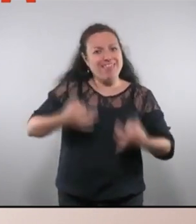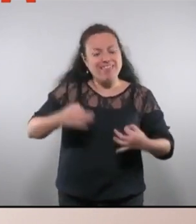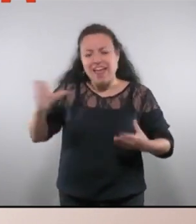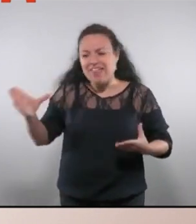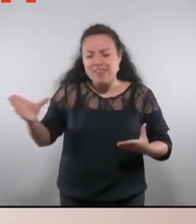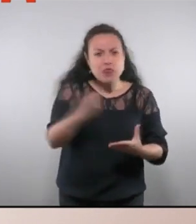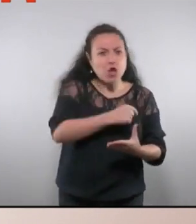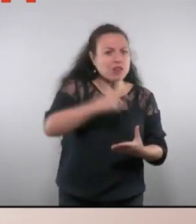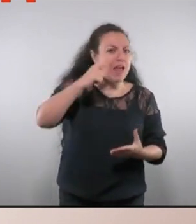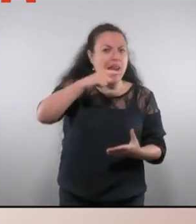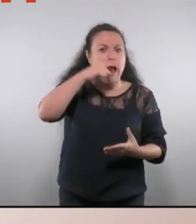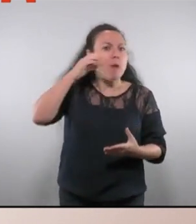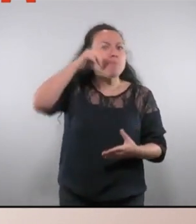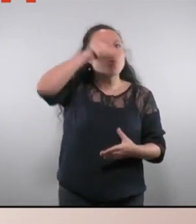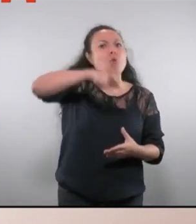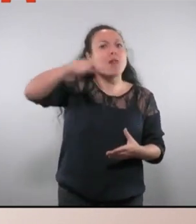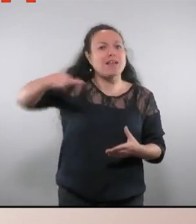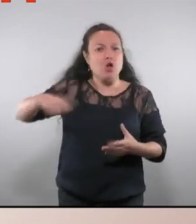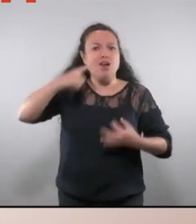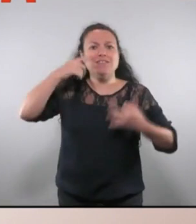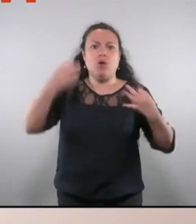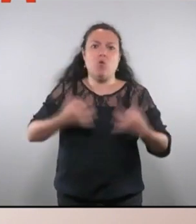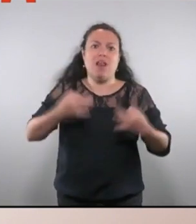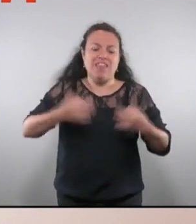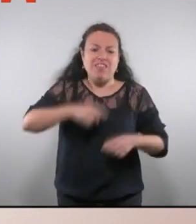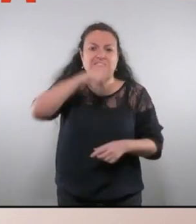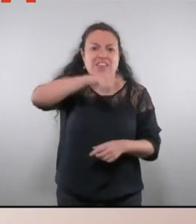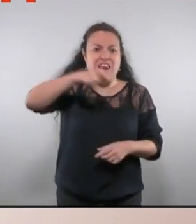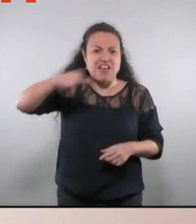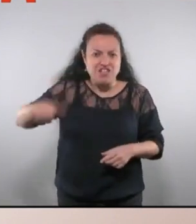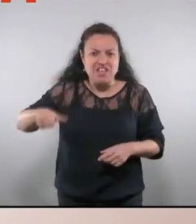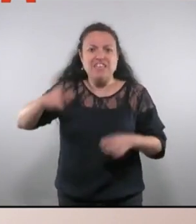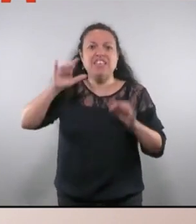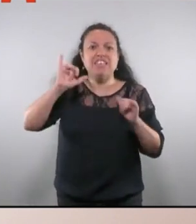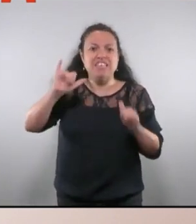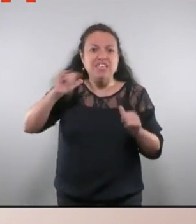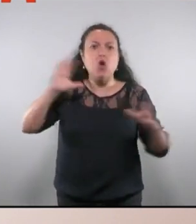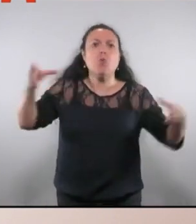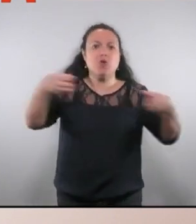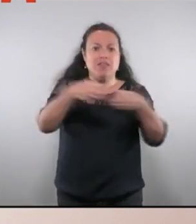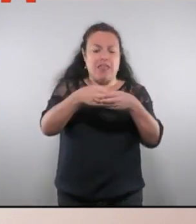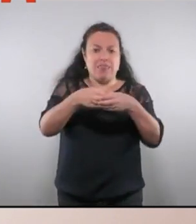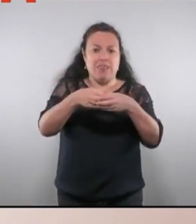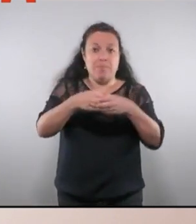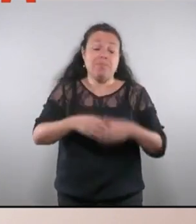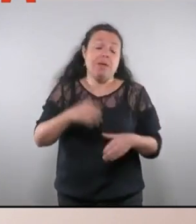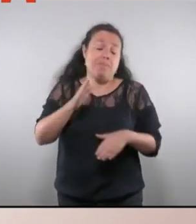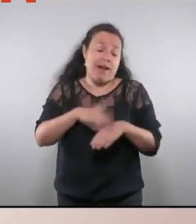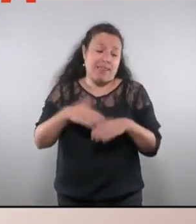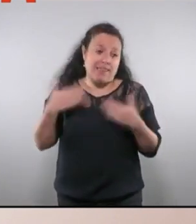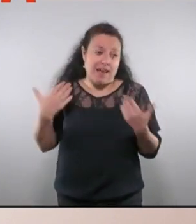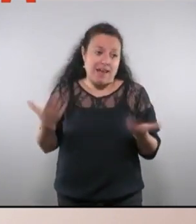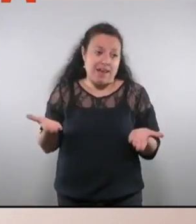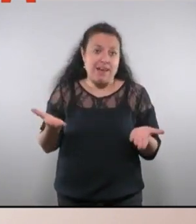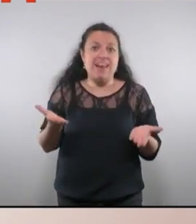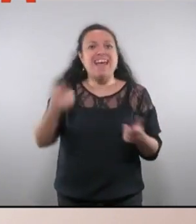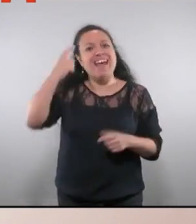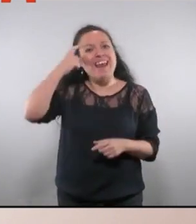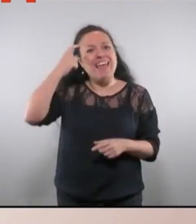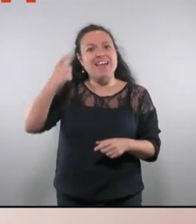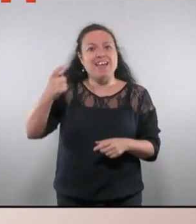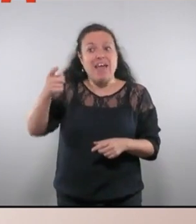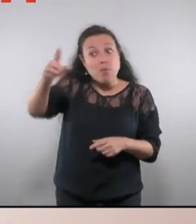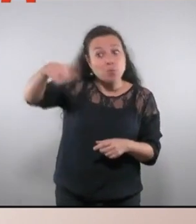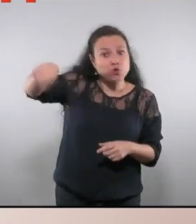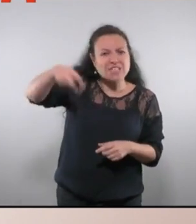tota la població. Parlem de la seguretat de la gent i de la seguretat de la comunitat. I per tant, crec que a cap